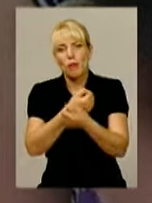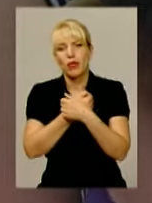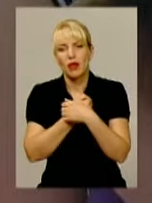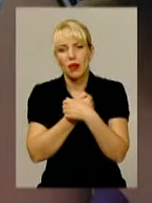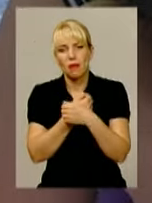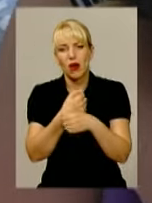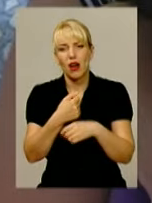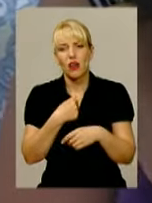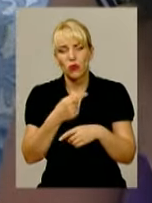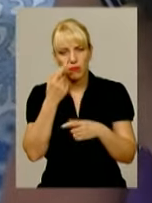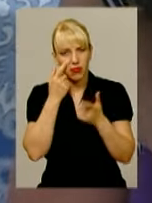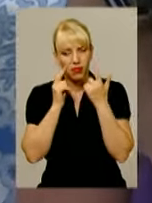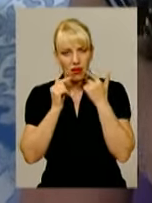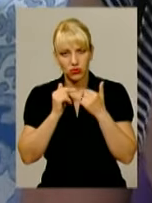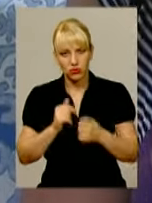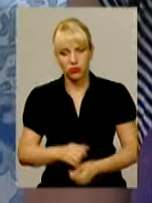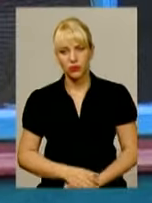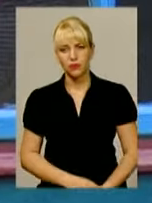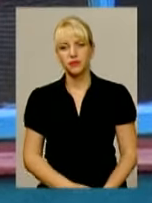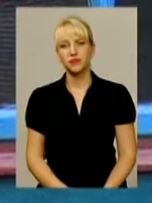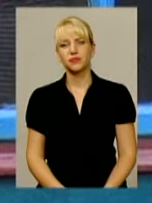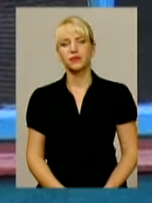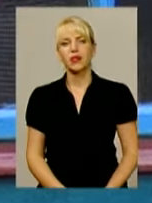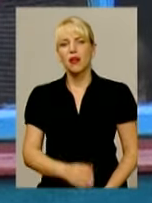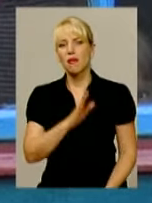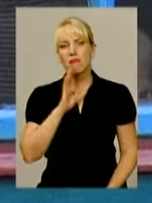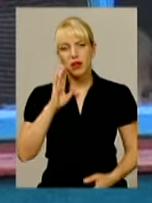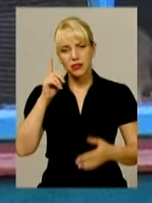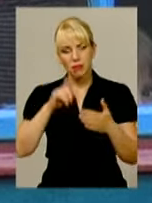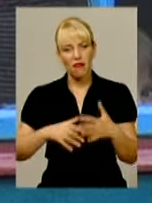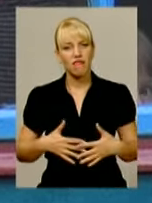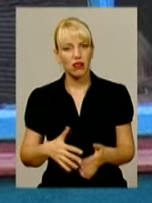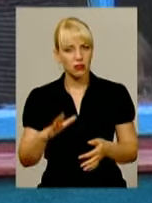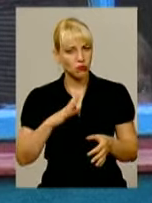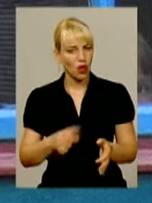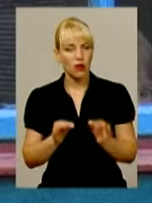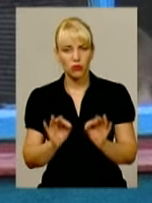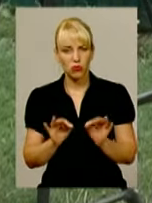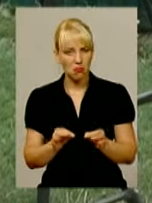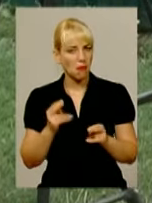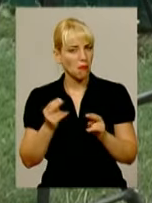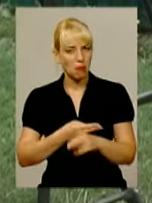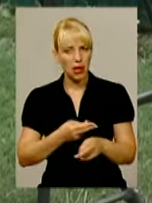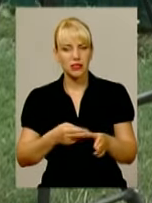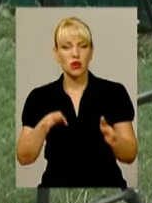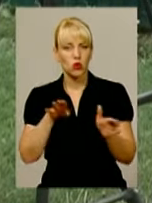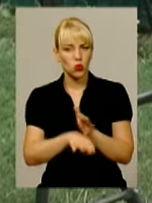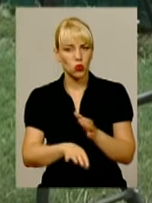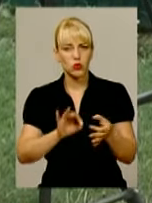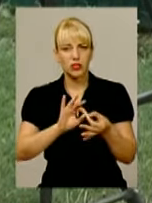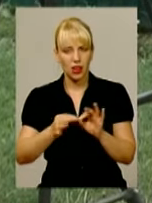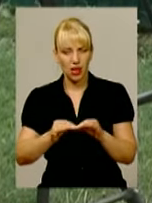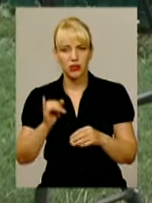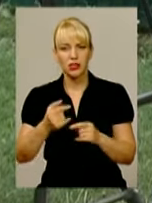пробачу, що я не могла тебе спусти. Мати запевняє, вагітність тривала без ускладнень. У